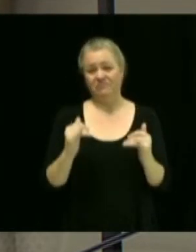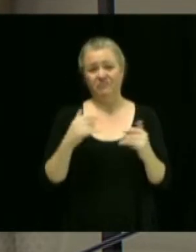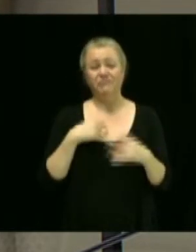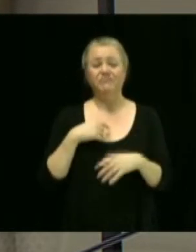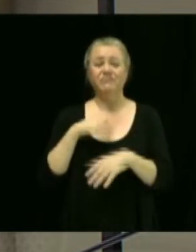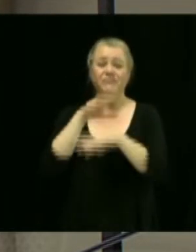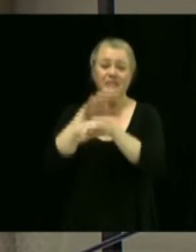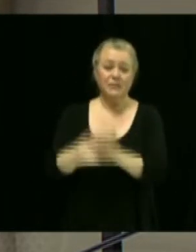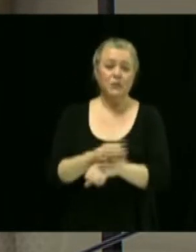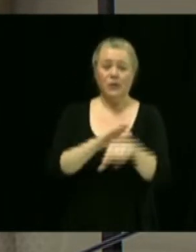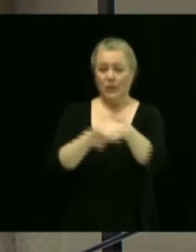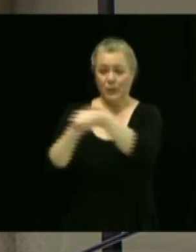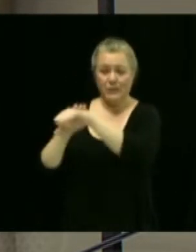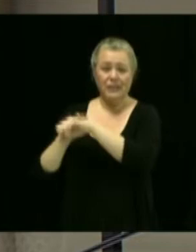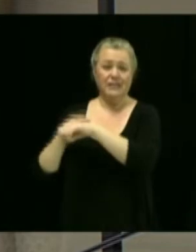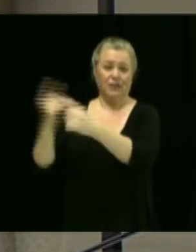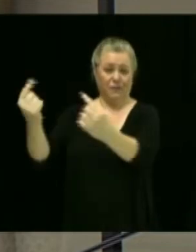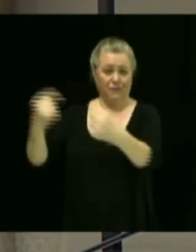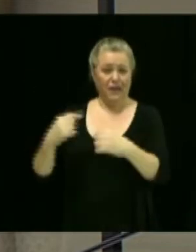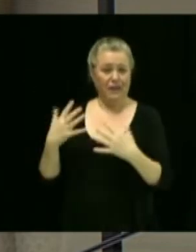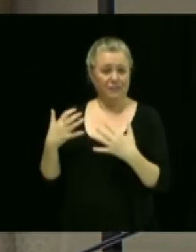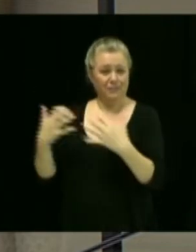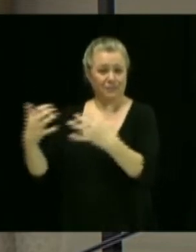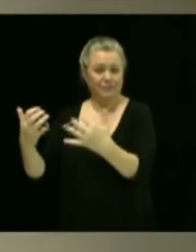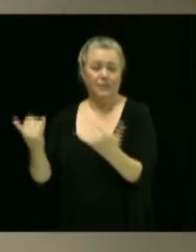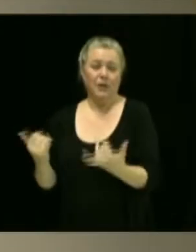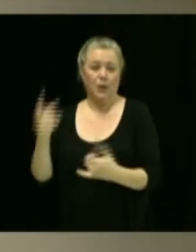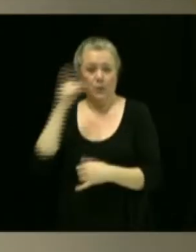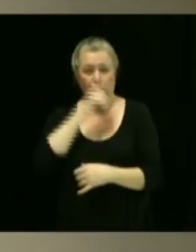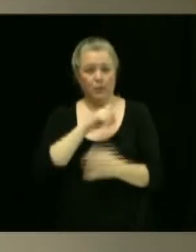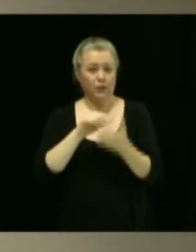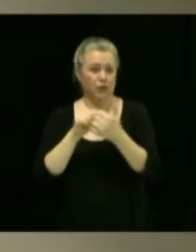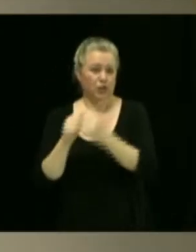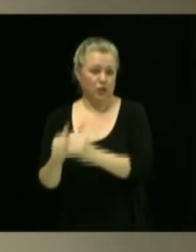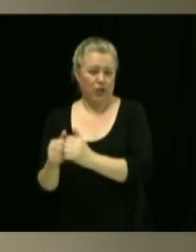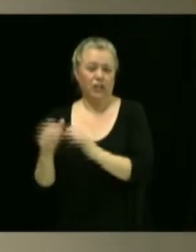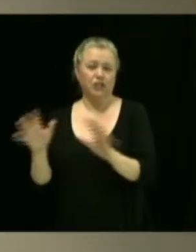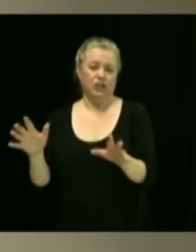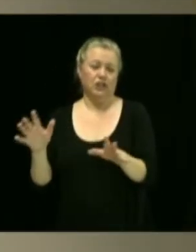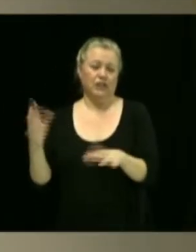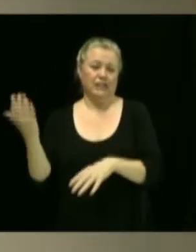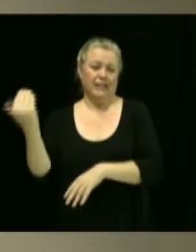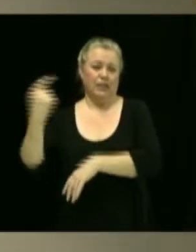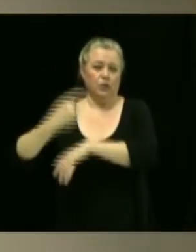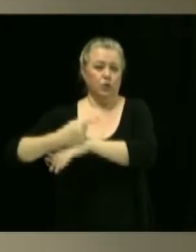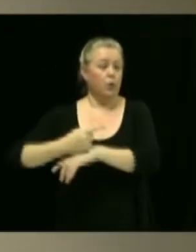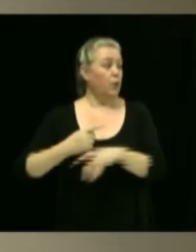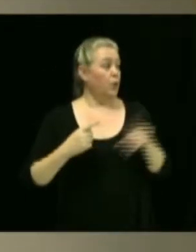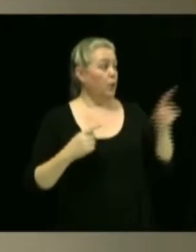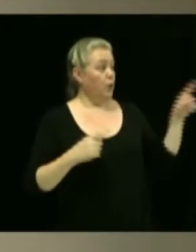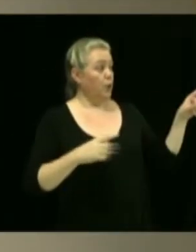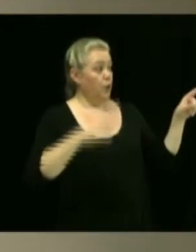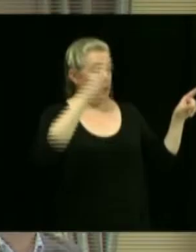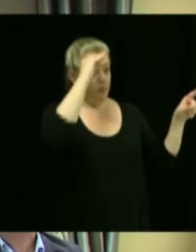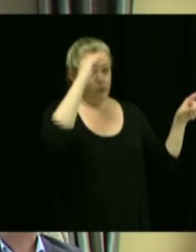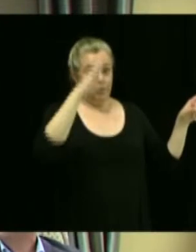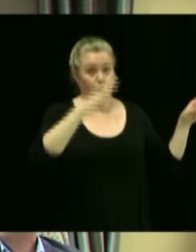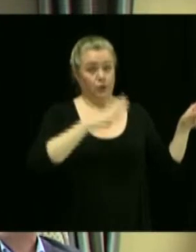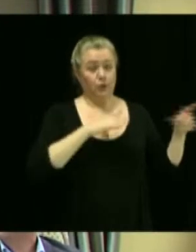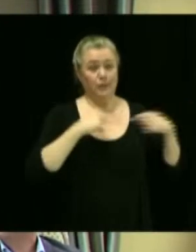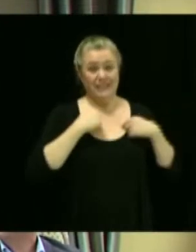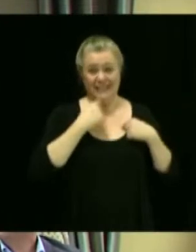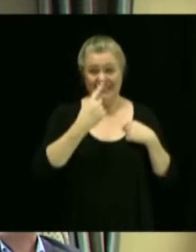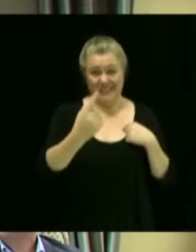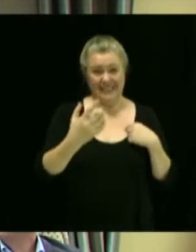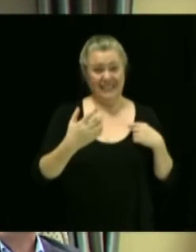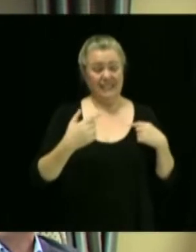par une consultation écrite de 15 jours. M. le maire, à ce point-là, je vais me retirer des décisions du conseil parce que je suis le